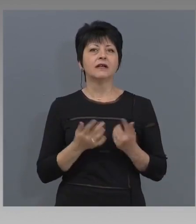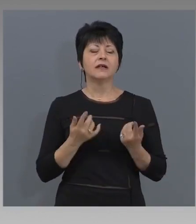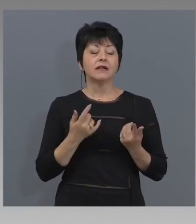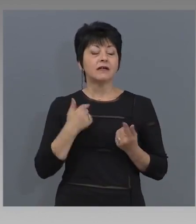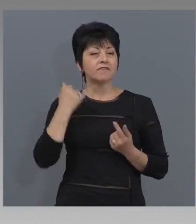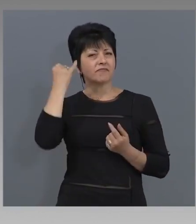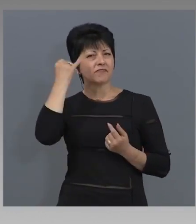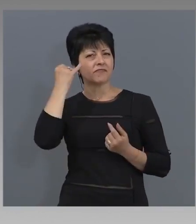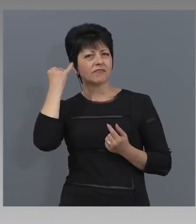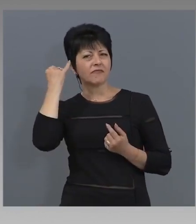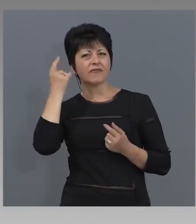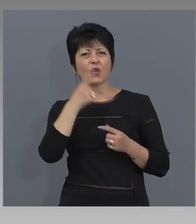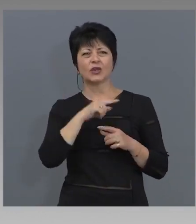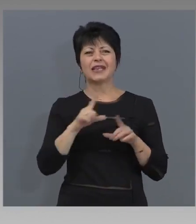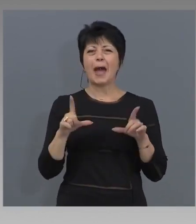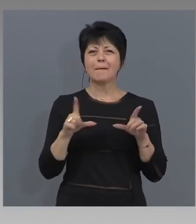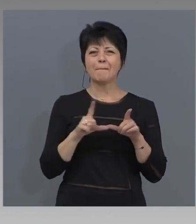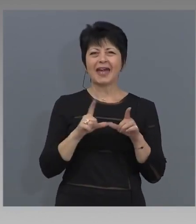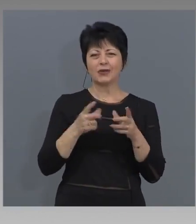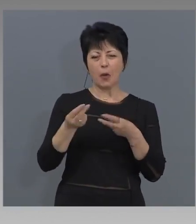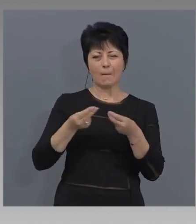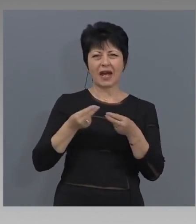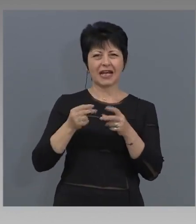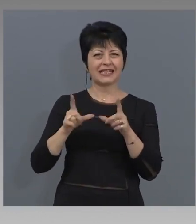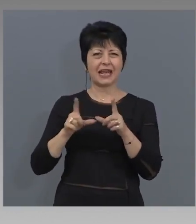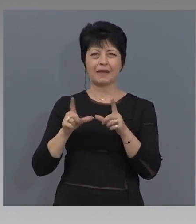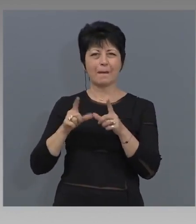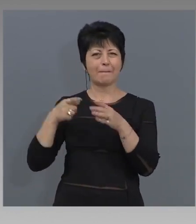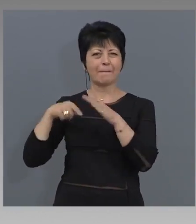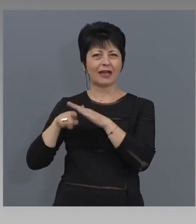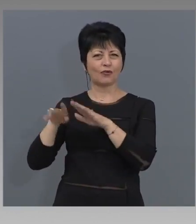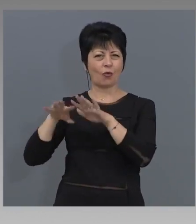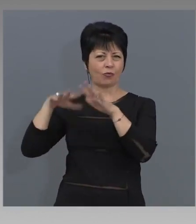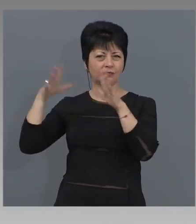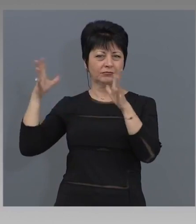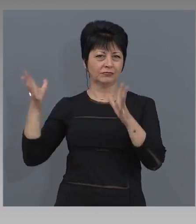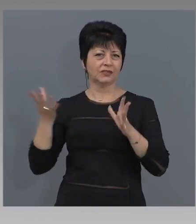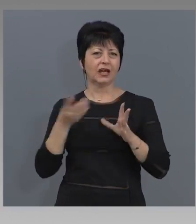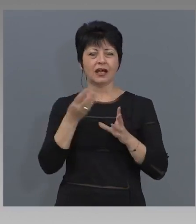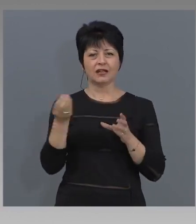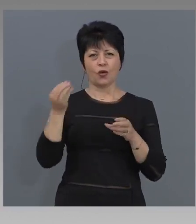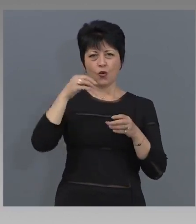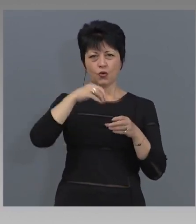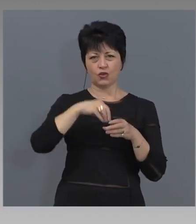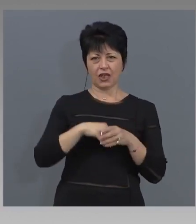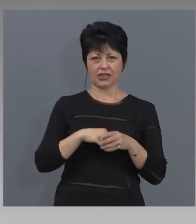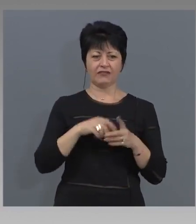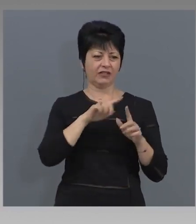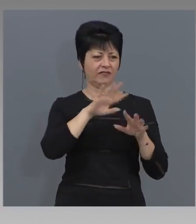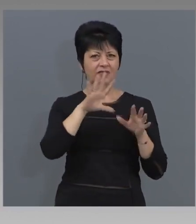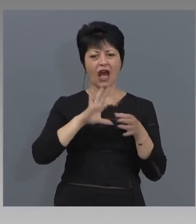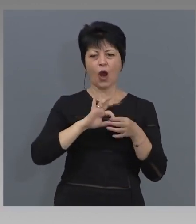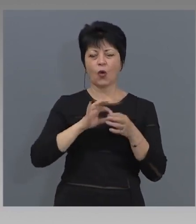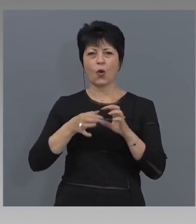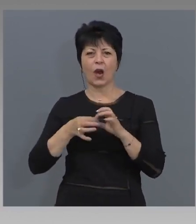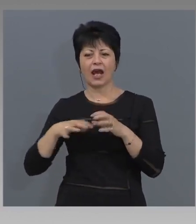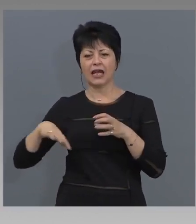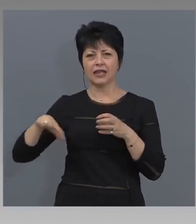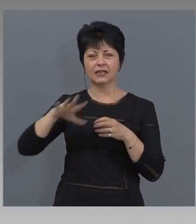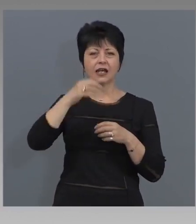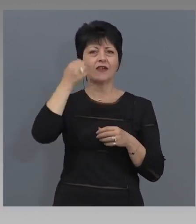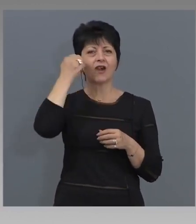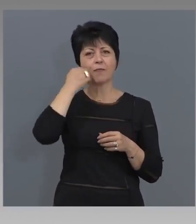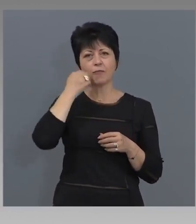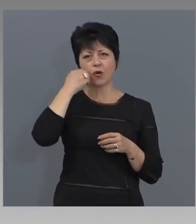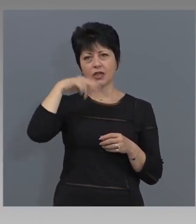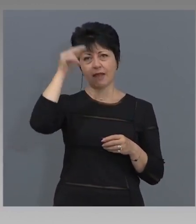инициирана от Метро, но много други компании участват в цялата тази коалиция, бих е нарекал, в полза на българското